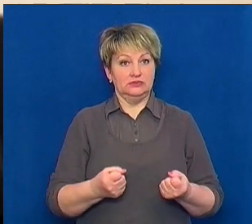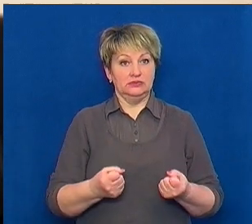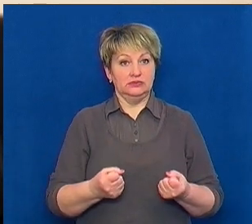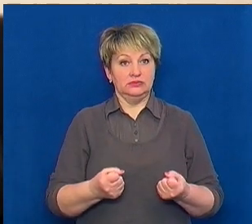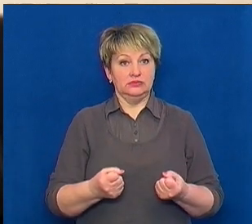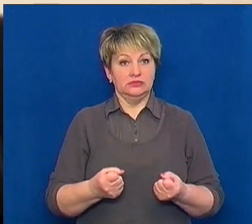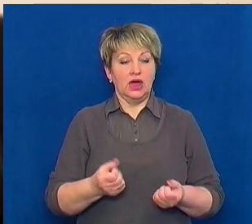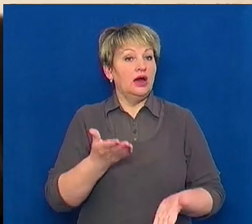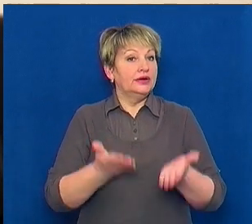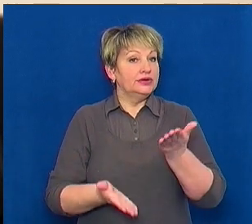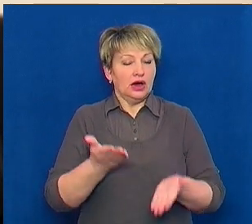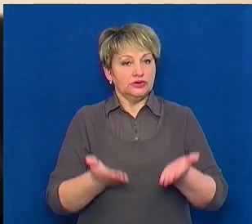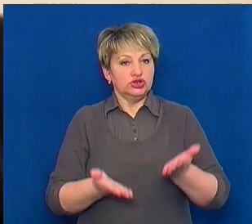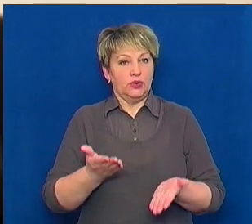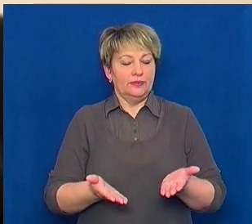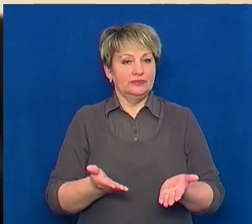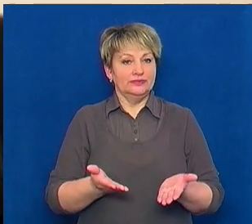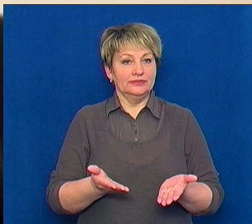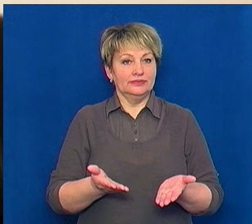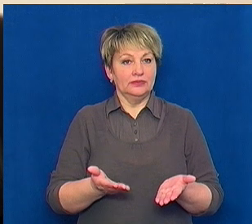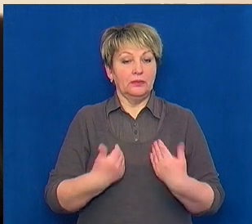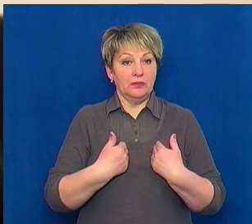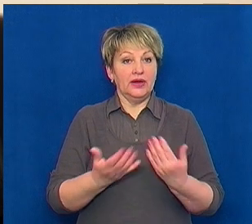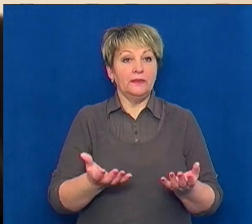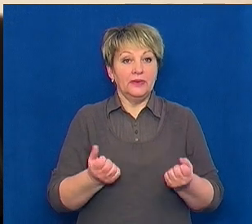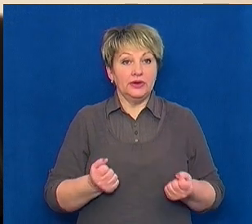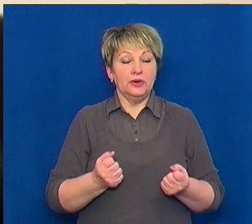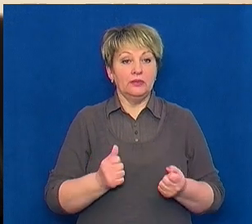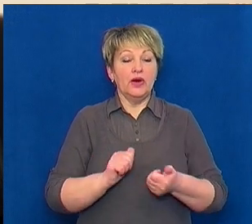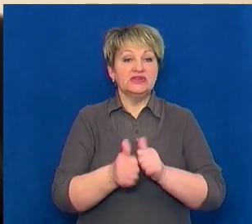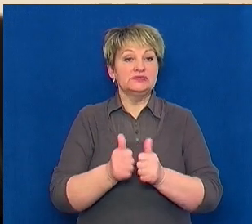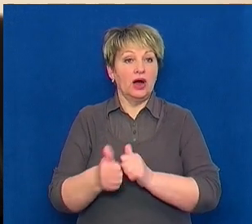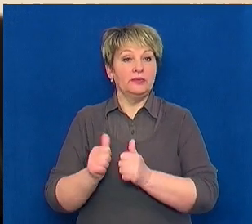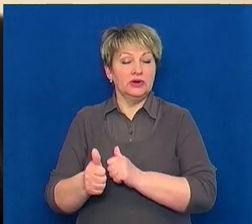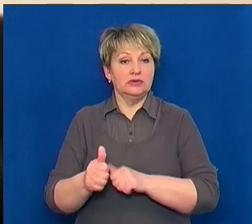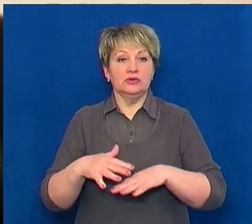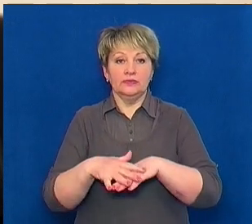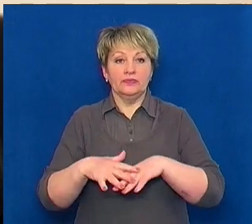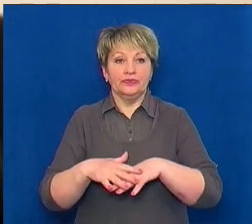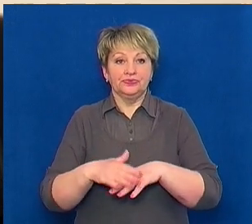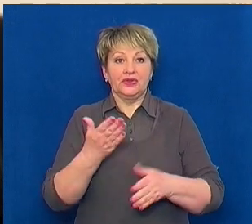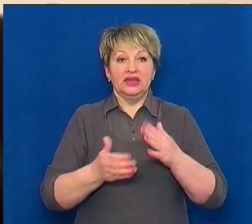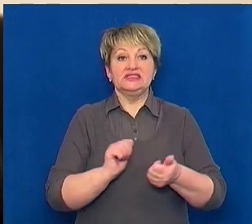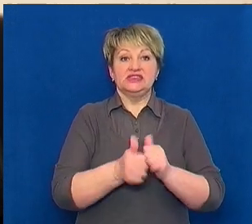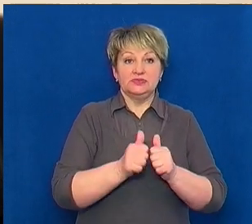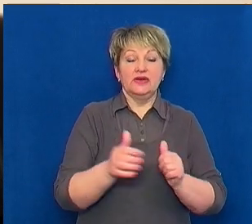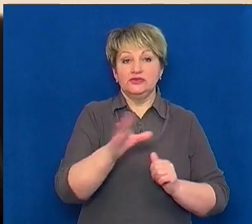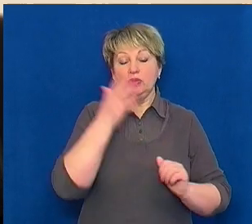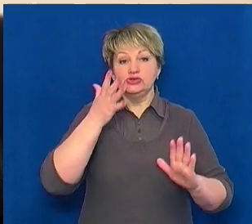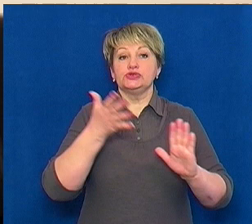Тому що якщо, я ж кажу, якщо ми беремо позмінно і так далі, то якщо за зміну це тоді все зрозуміло.